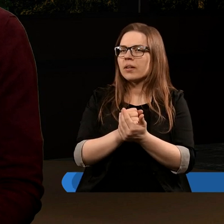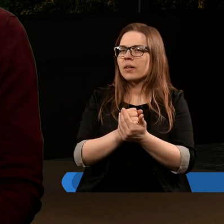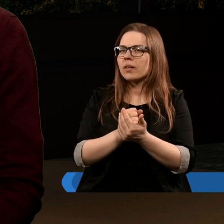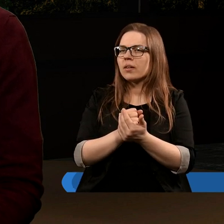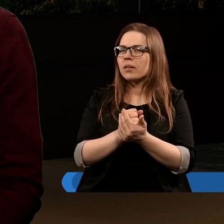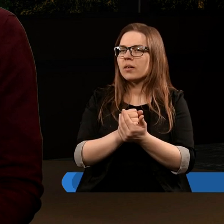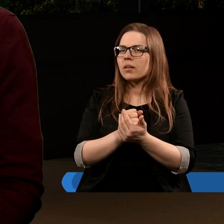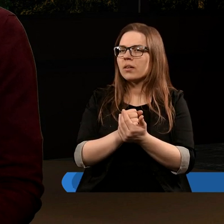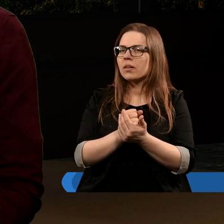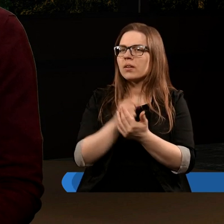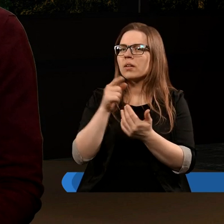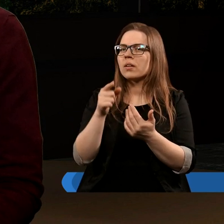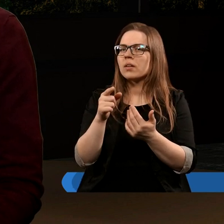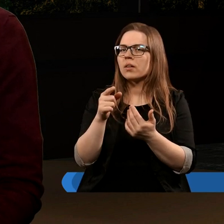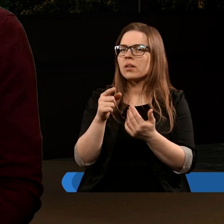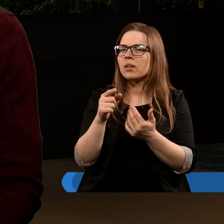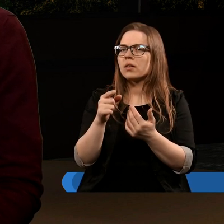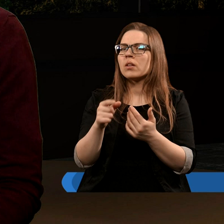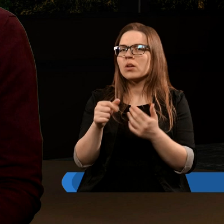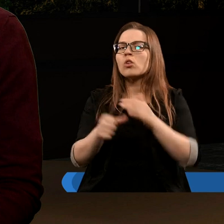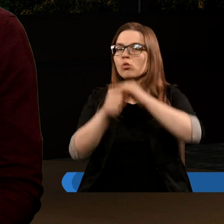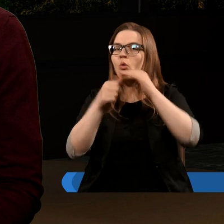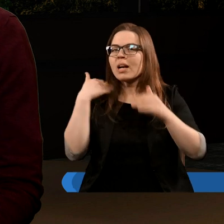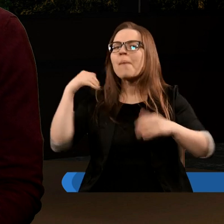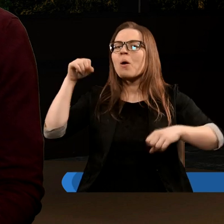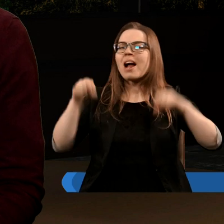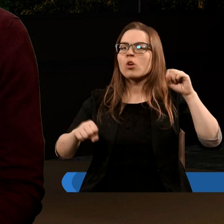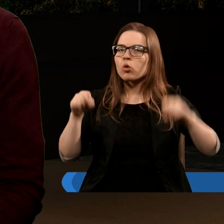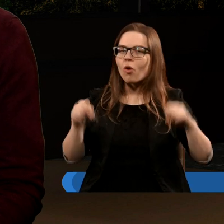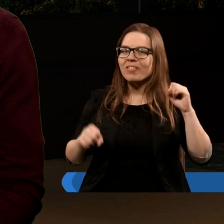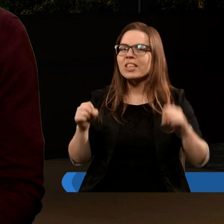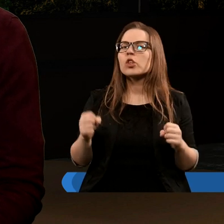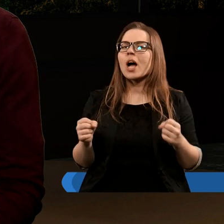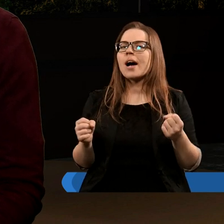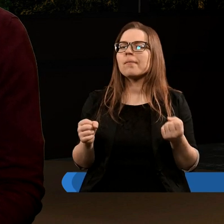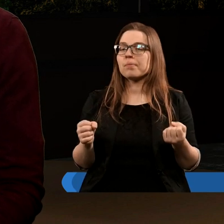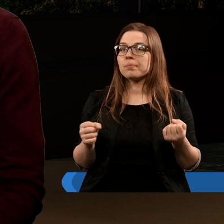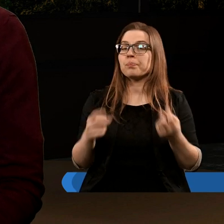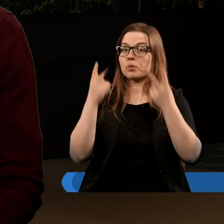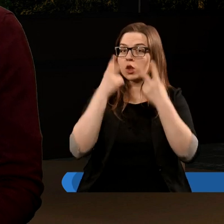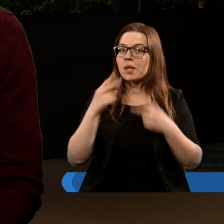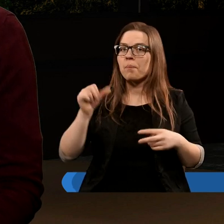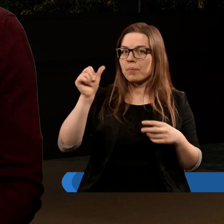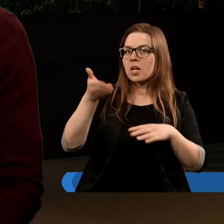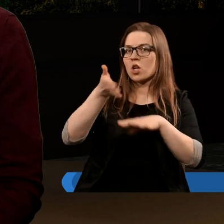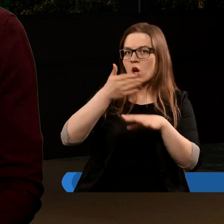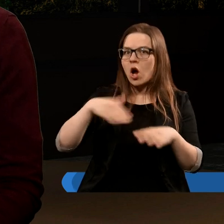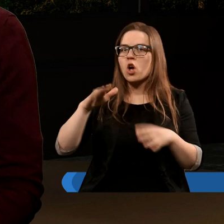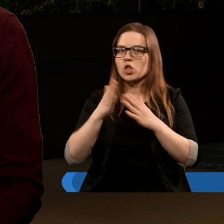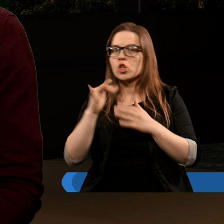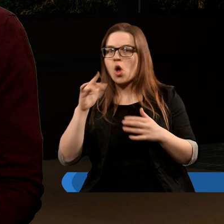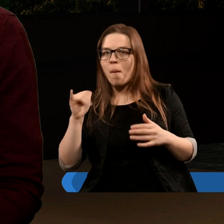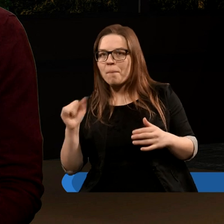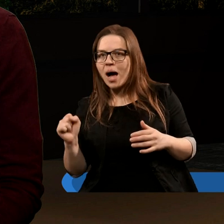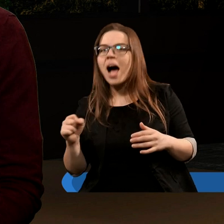też spełniła jako funkcję sądowniczą. I kiedy czytamy pierwszy rozdział księgi